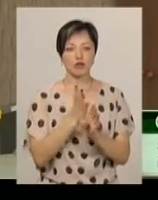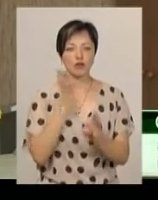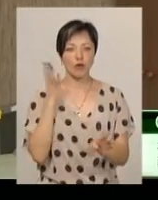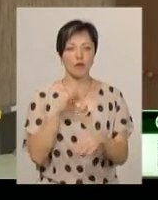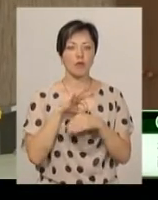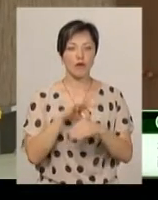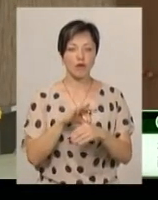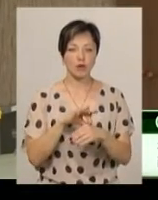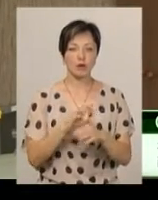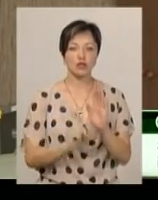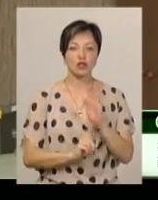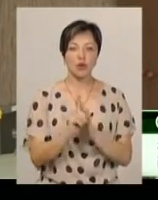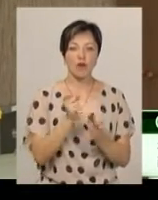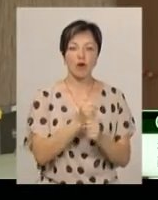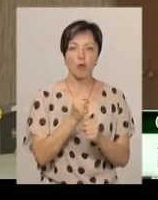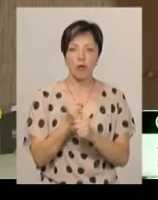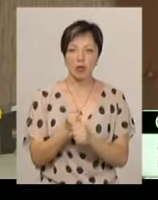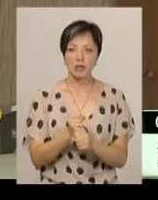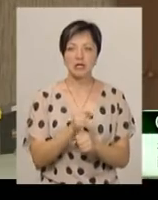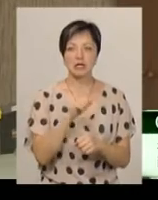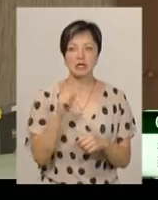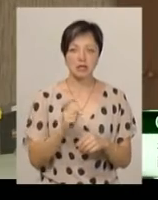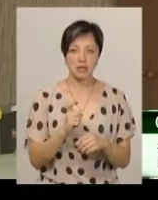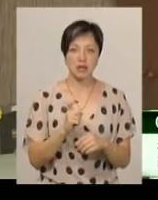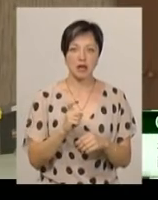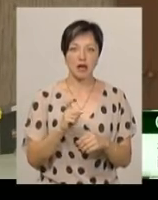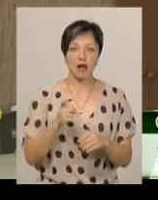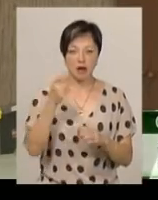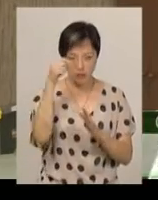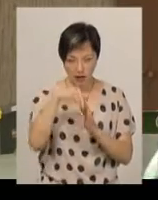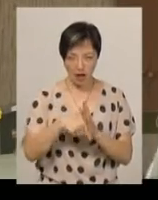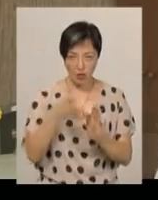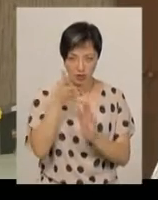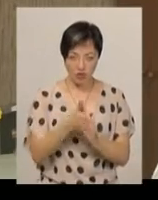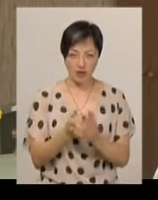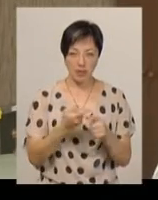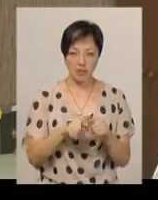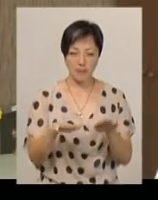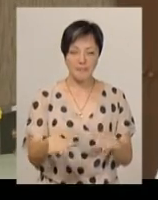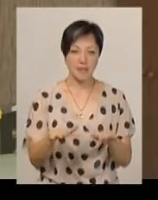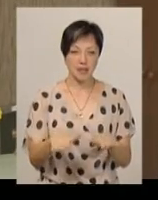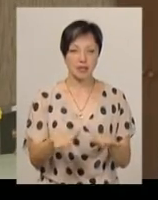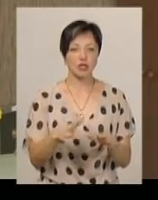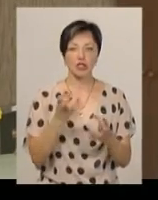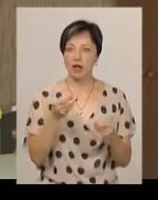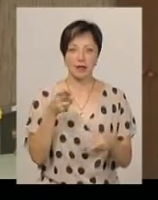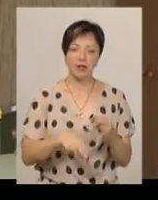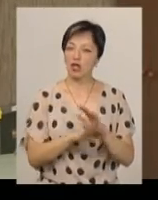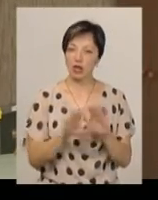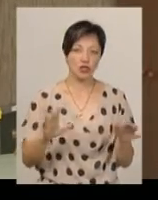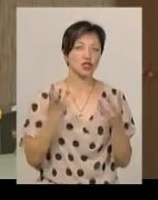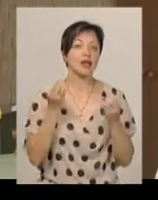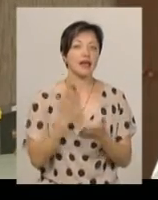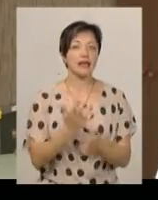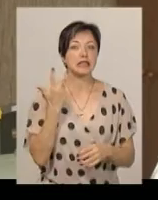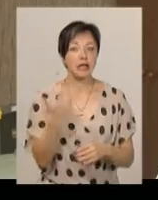проводяться початкові роботи з геосканування цих місцезнаходжень. І вони ще не закінчені. Ще